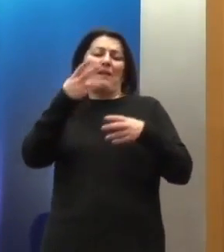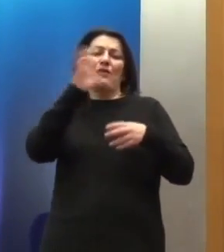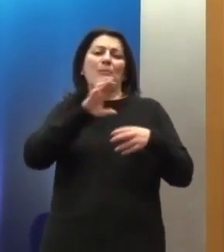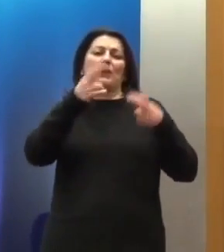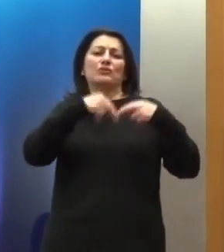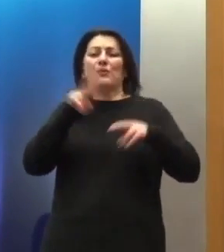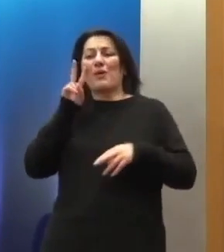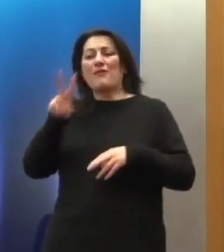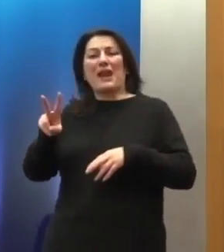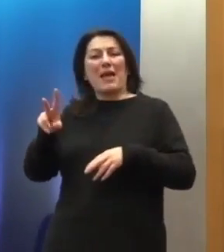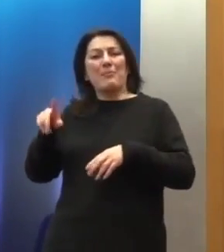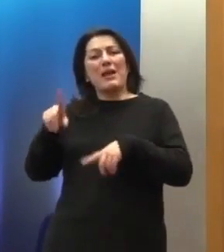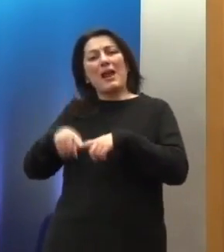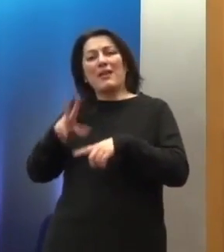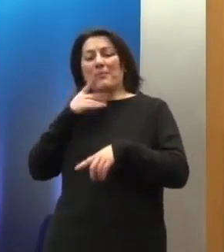αυτό είμαστε,